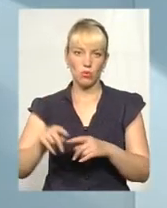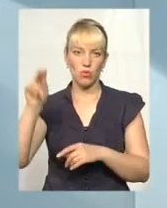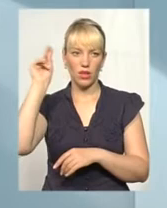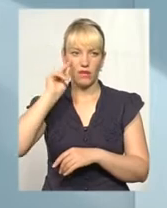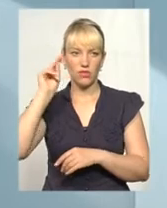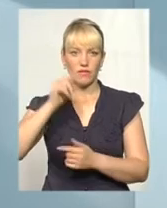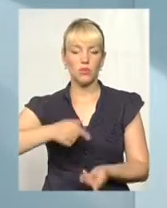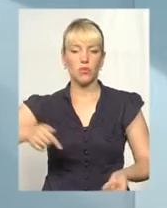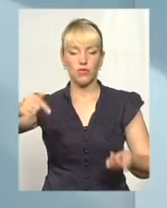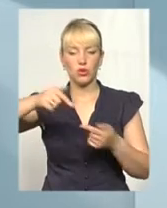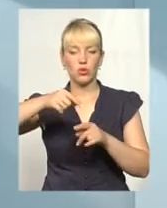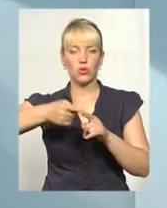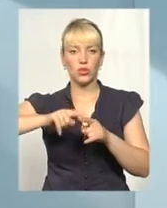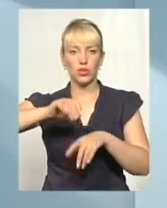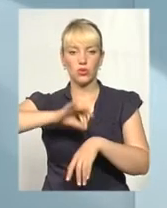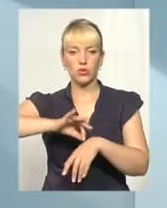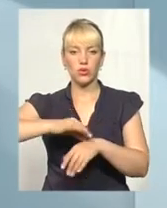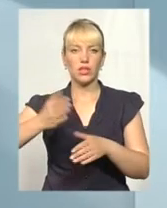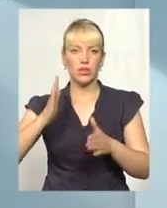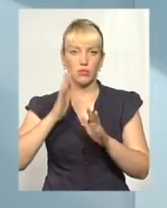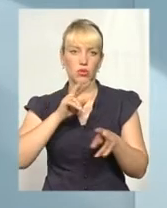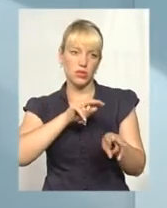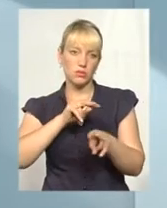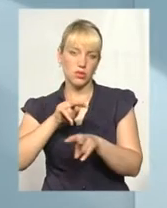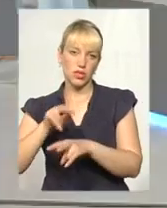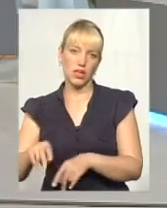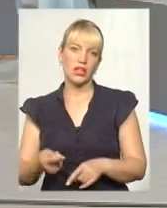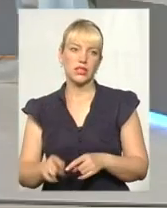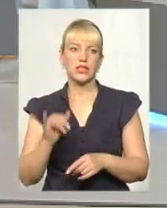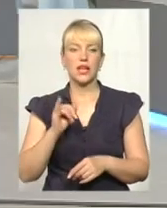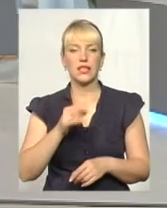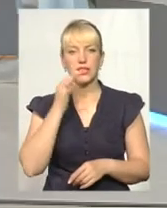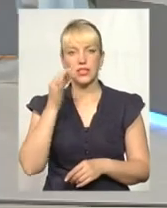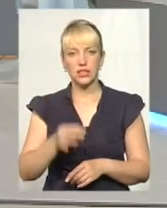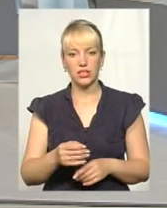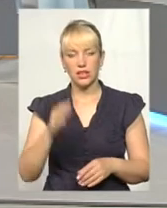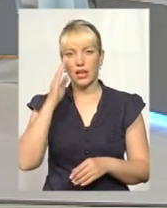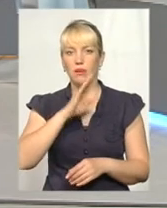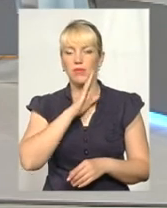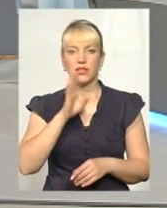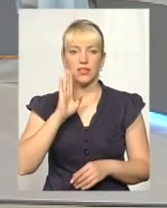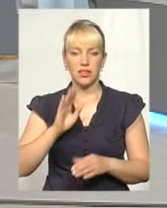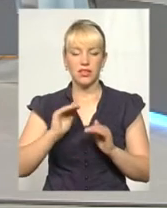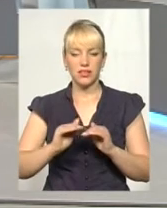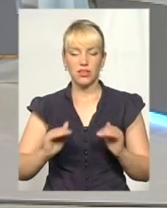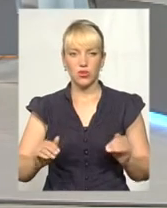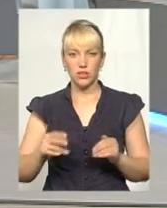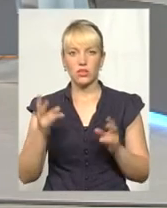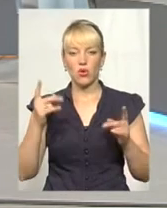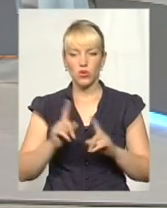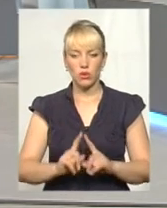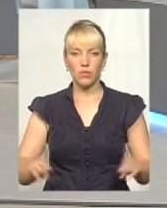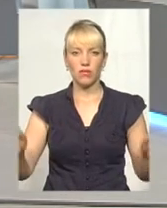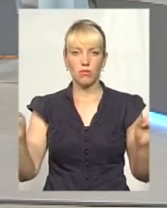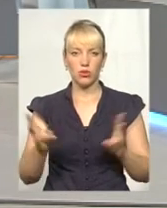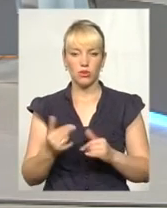нозології, з якою вона буде спостерігатися. Скажіть, а батьки діток з особливими потребами наразі готові